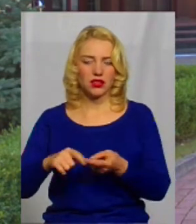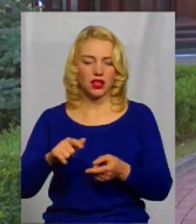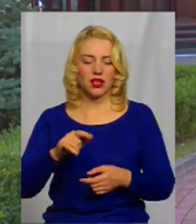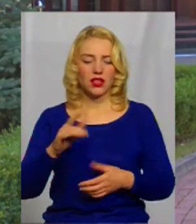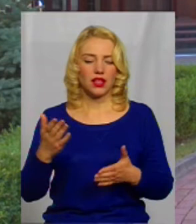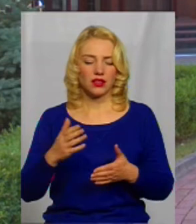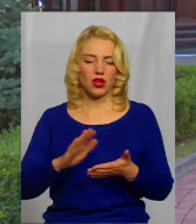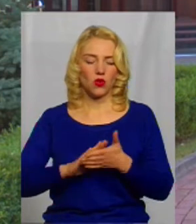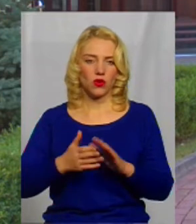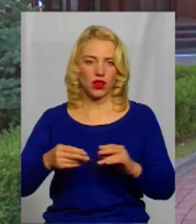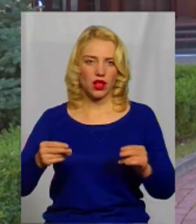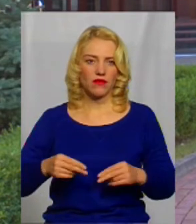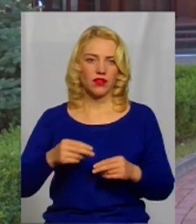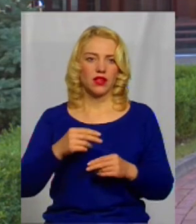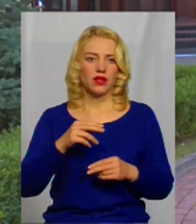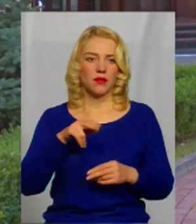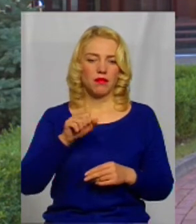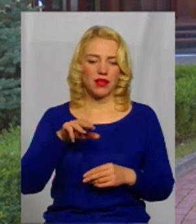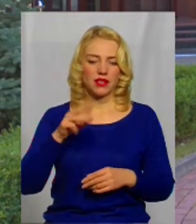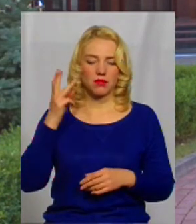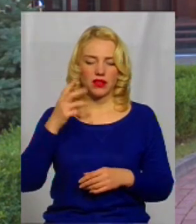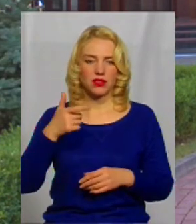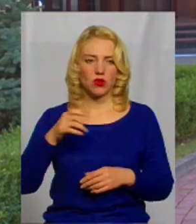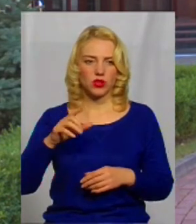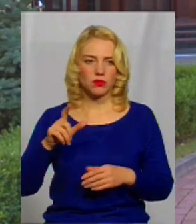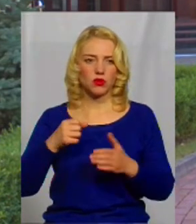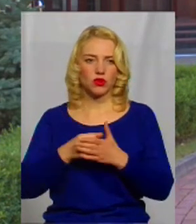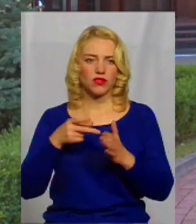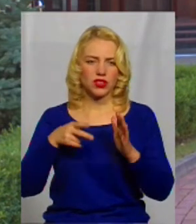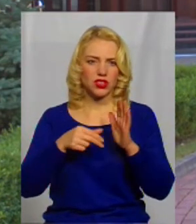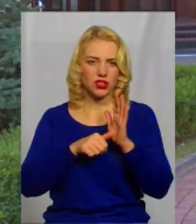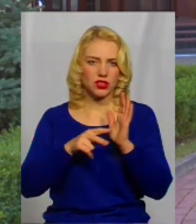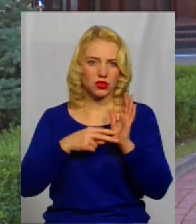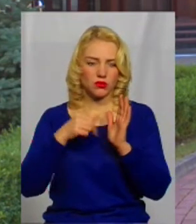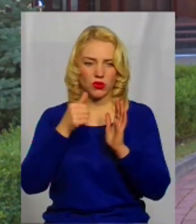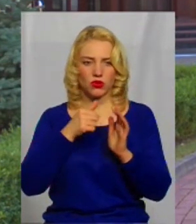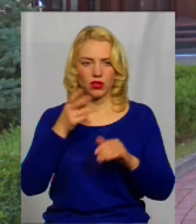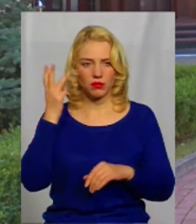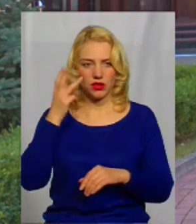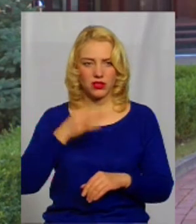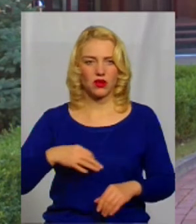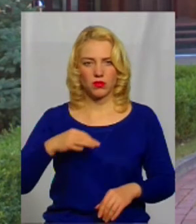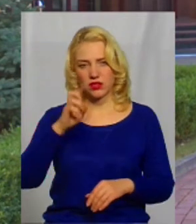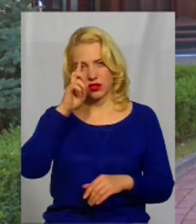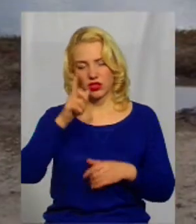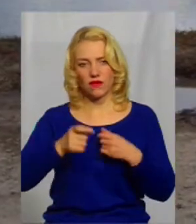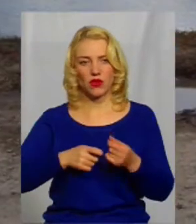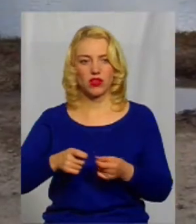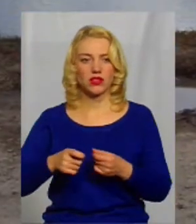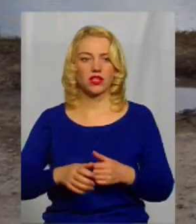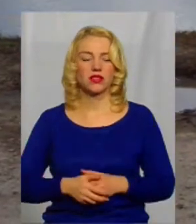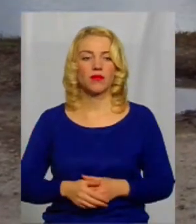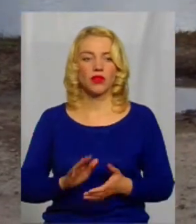до 2067 року. А з кем укладений договір? З Хмельницькою обласною державною організацією.